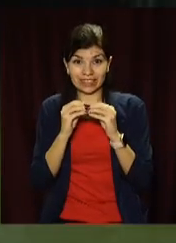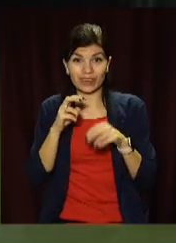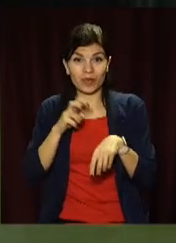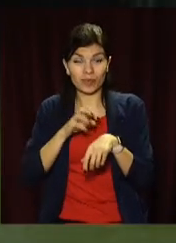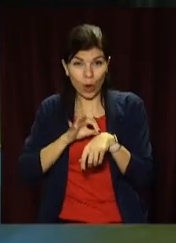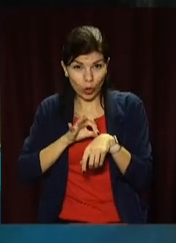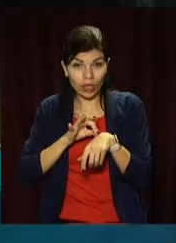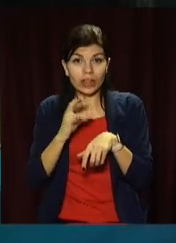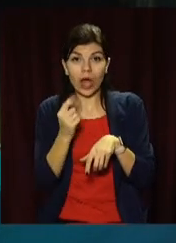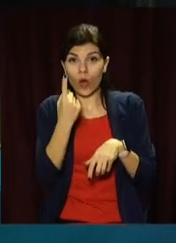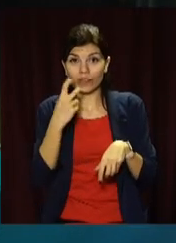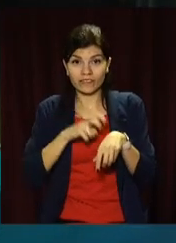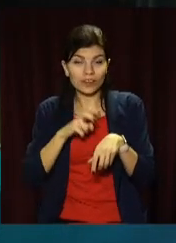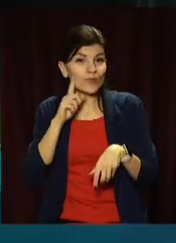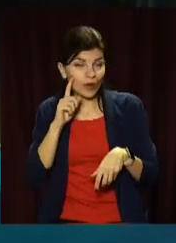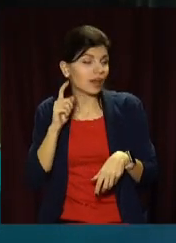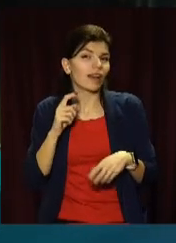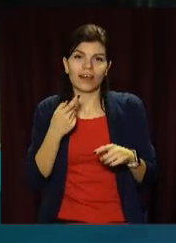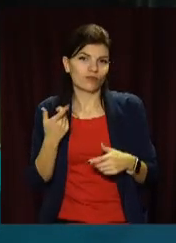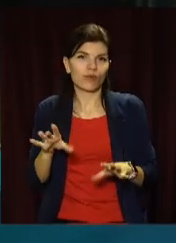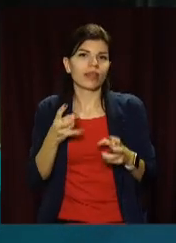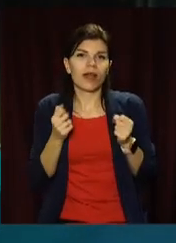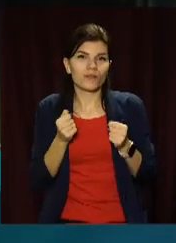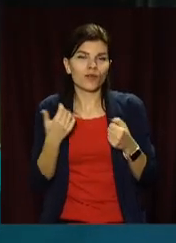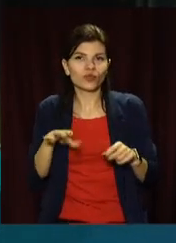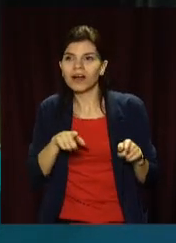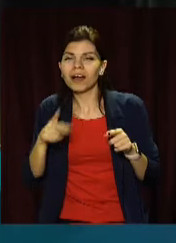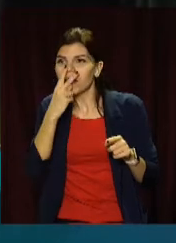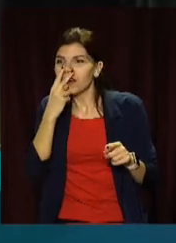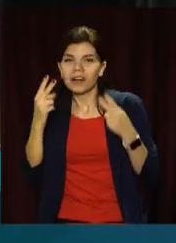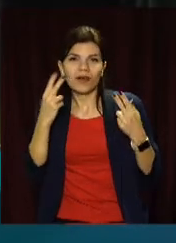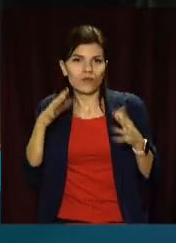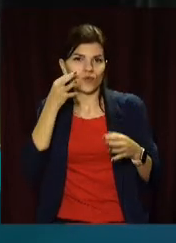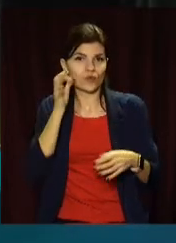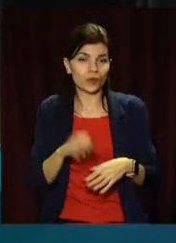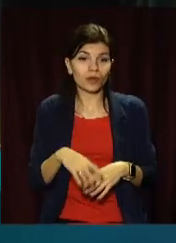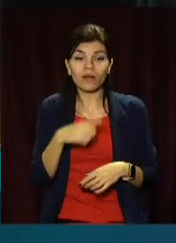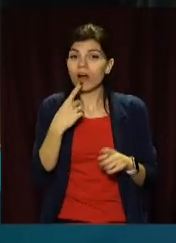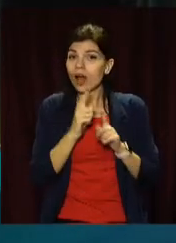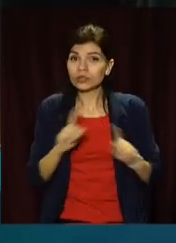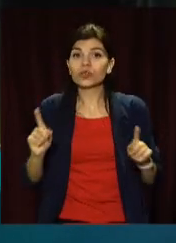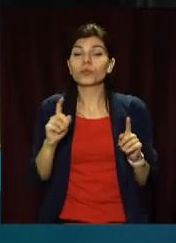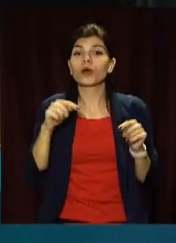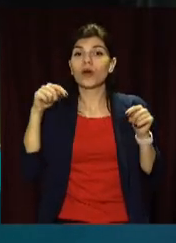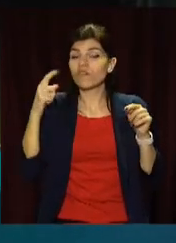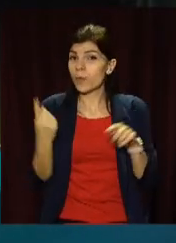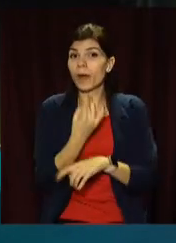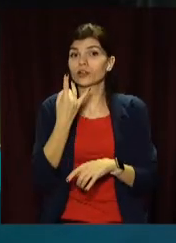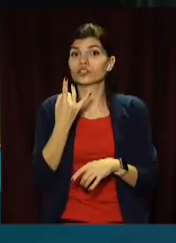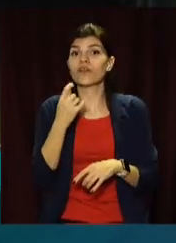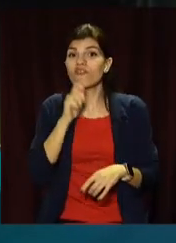Коли цей ковід почався і у всьому світі, особливо в Україні, вперше